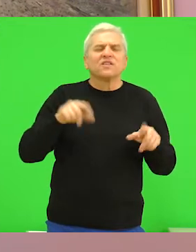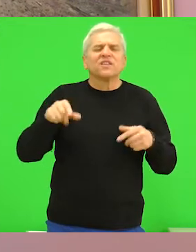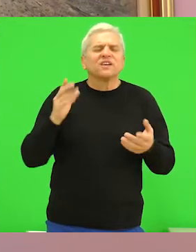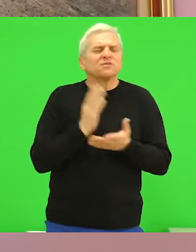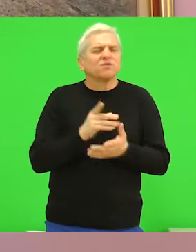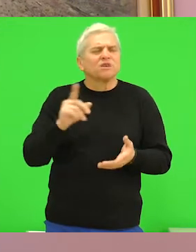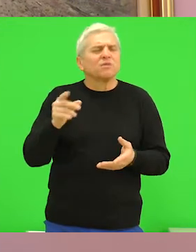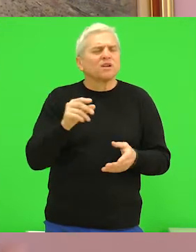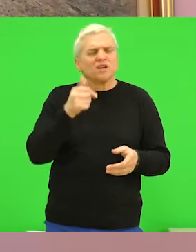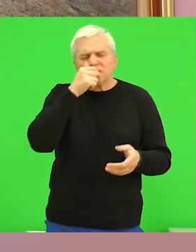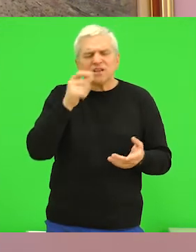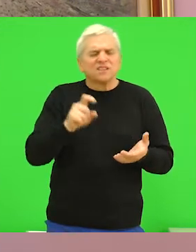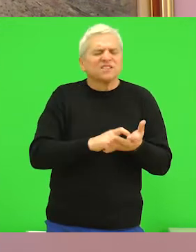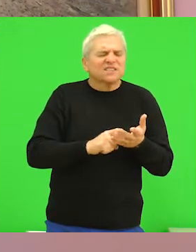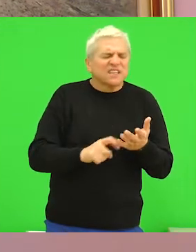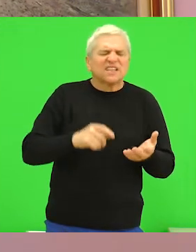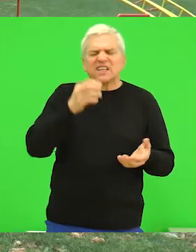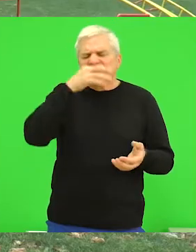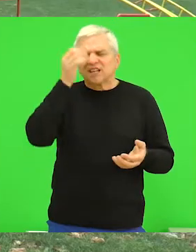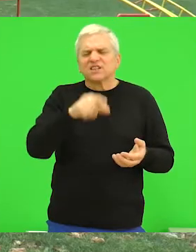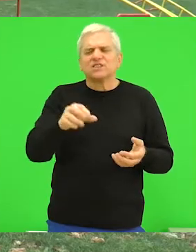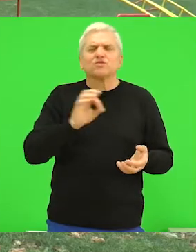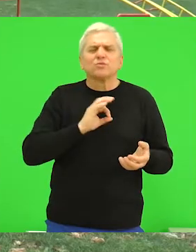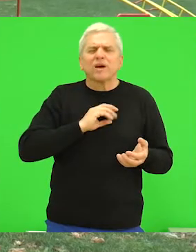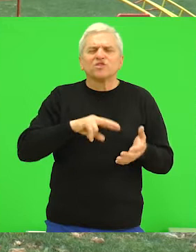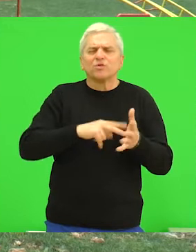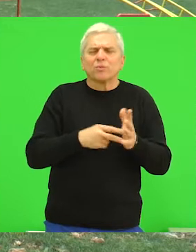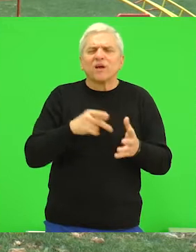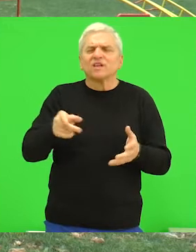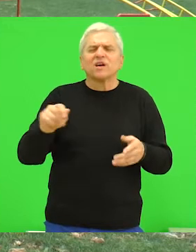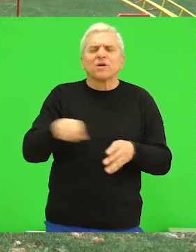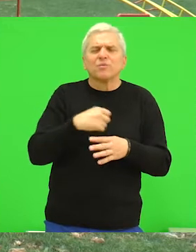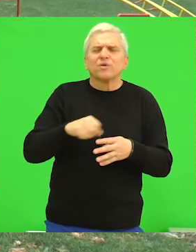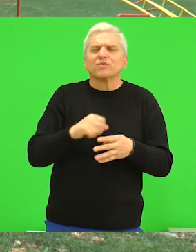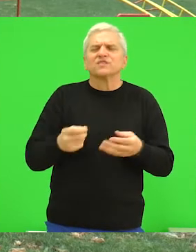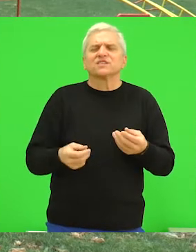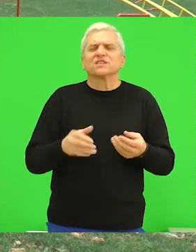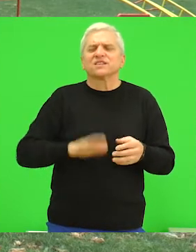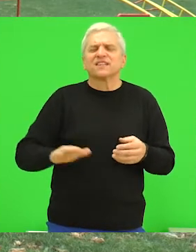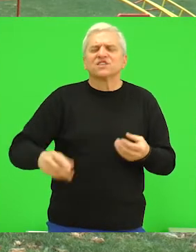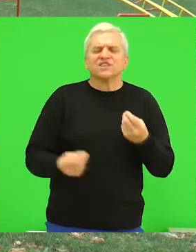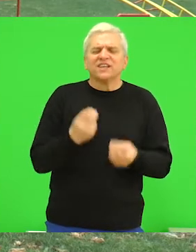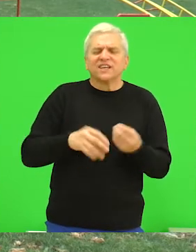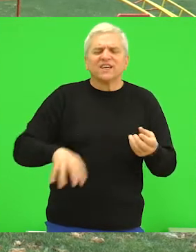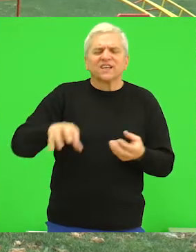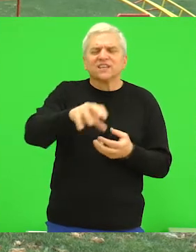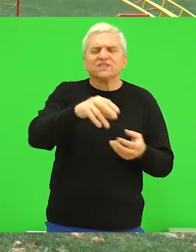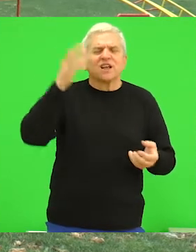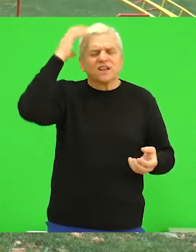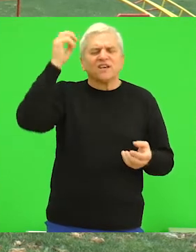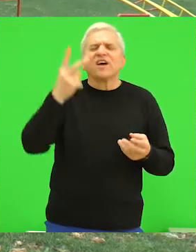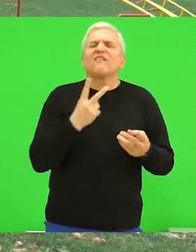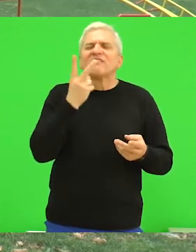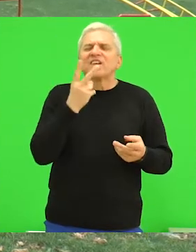stalno primetbe ili zahteve da to budu igralište. U Bečeju je planirana sanacija i adaptacija dečjih igrališta u